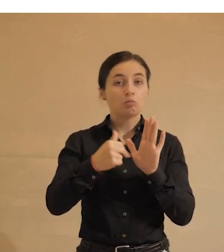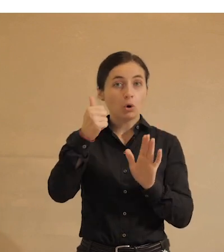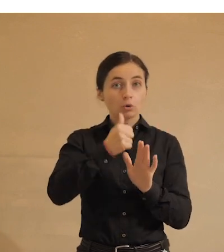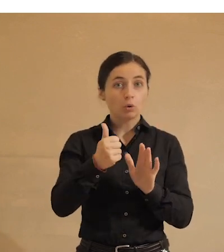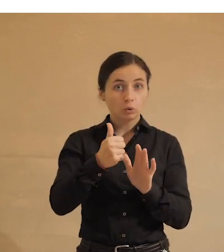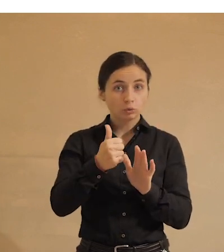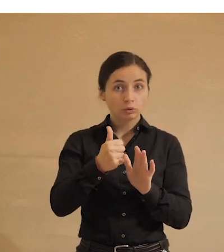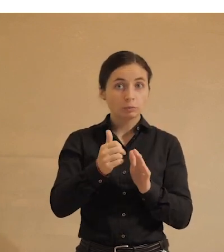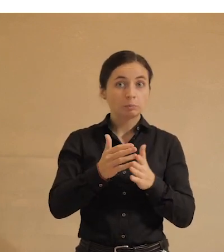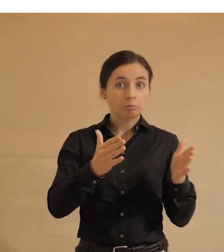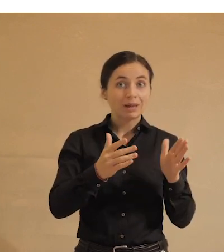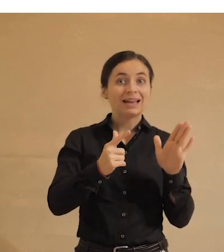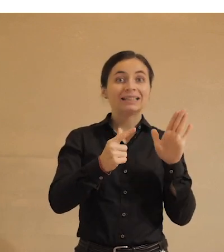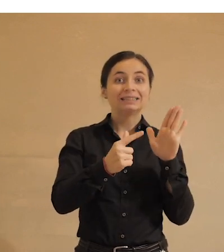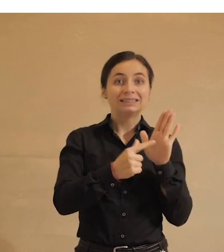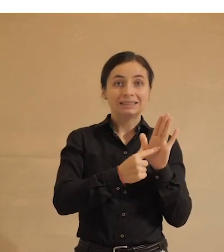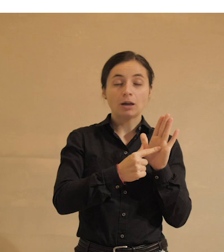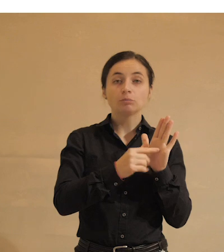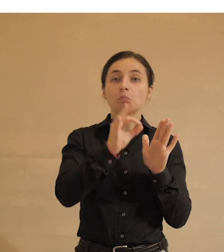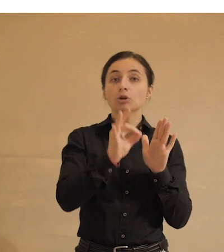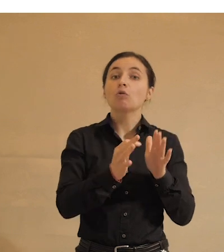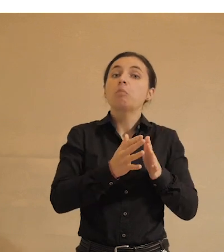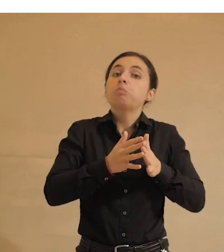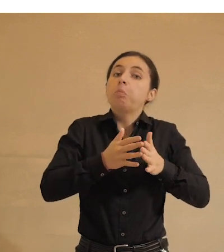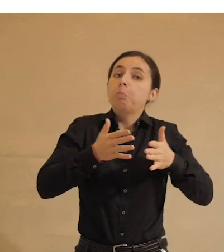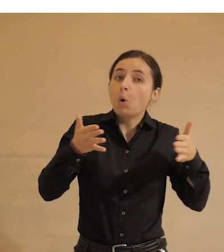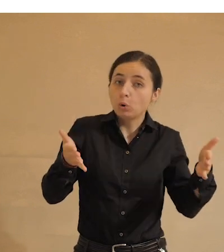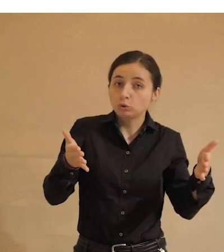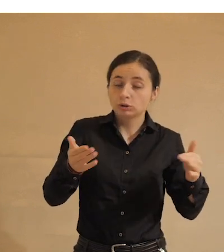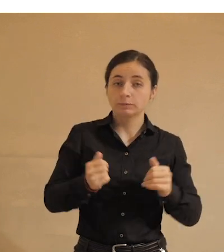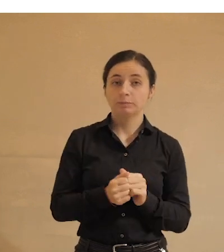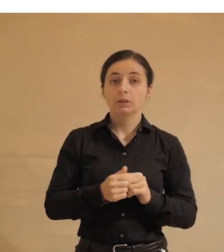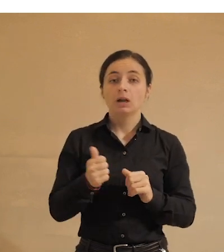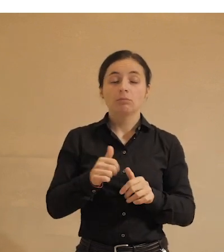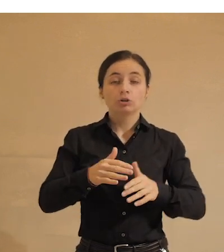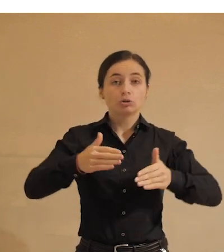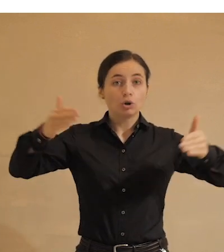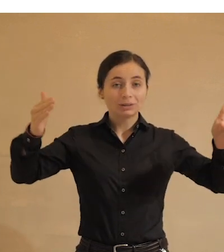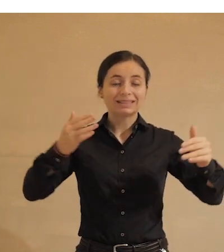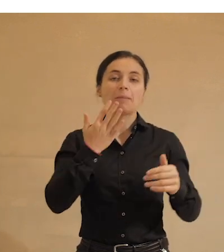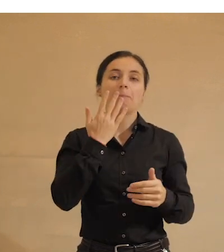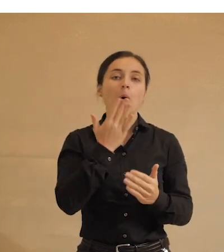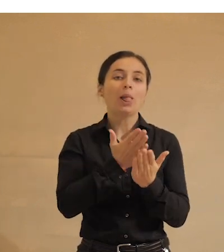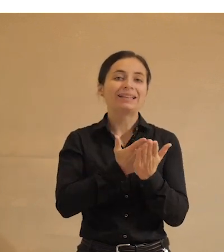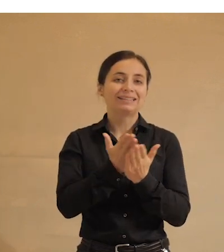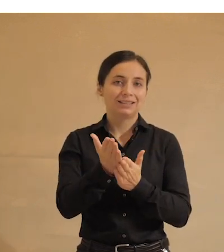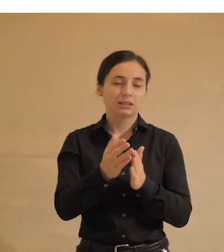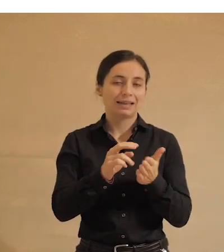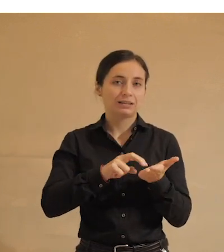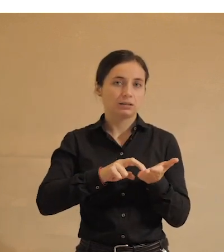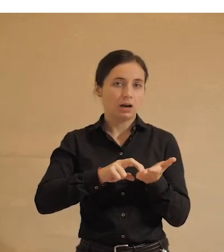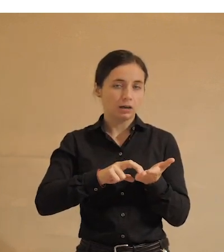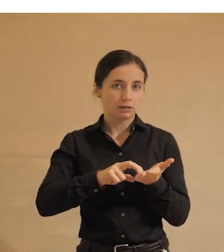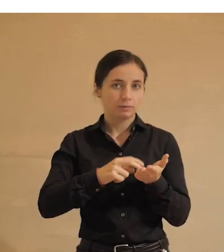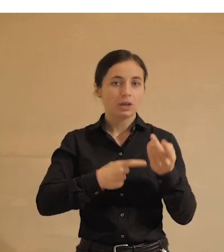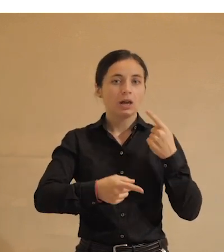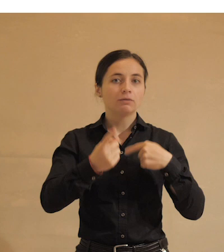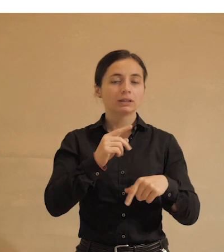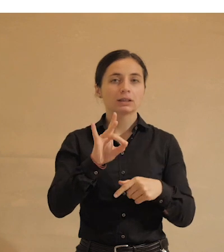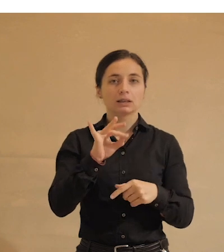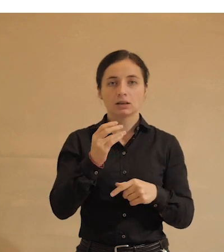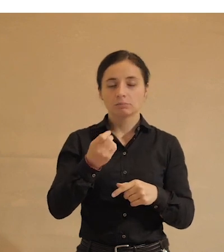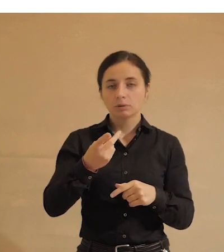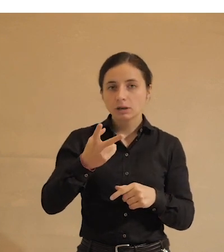стали бояться на 7% пунктах больше. Самый большой рост – это политические страхи. Возврат к